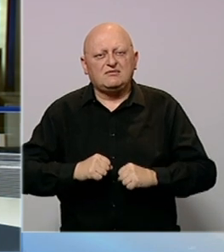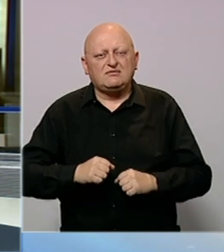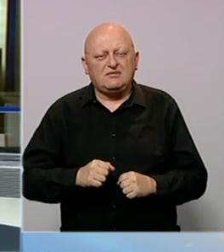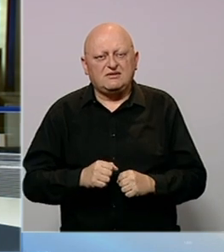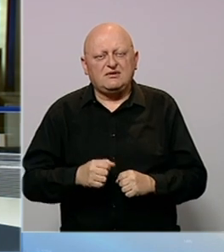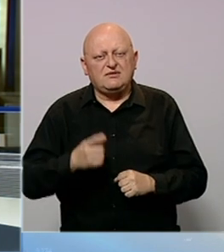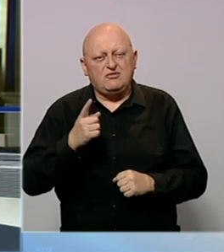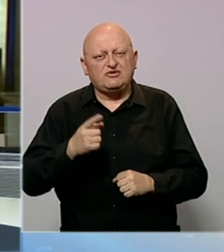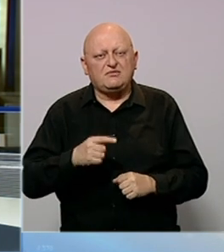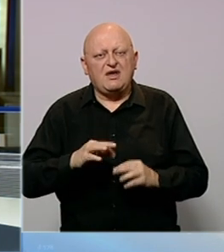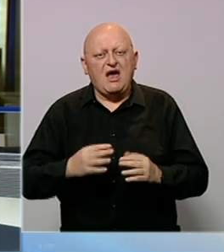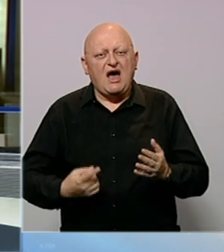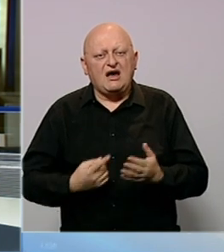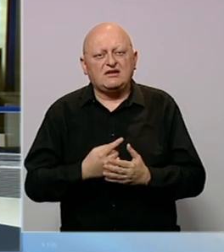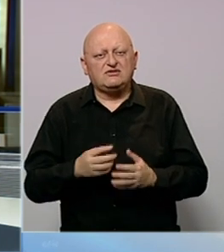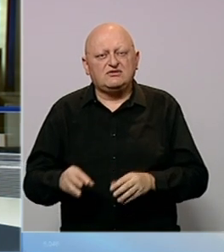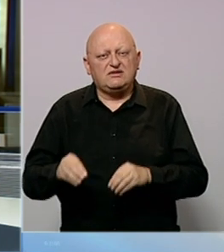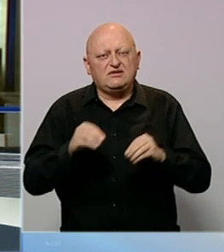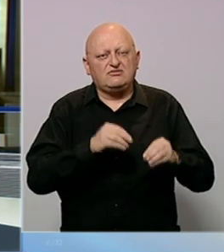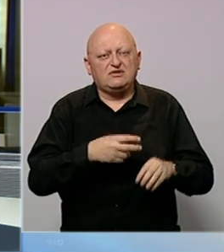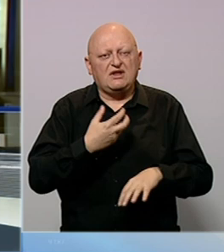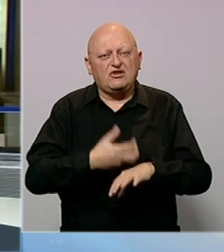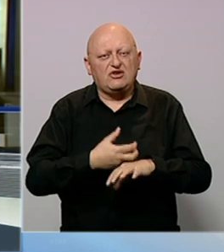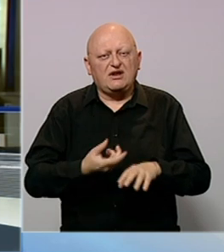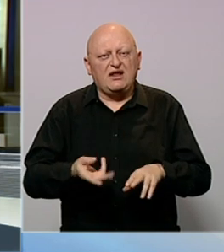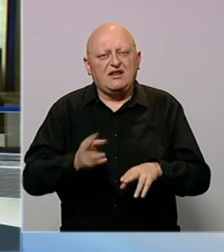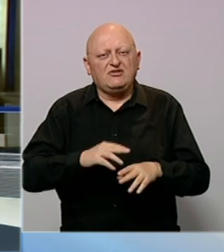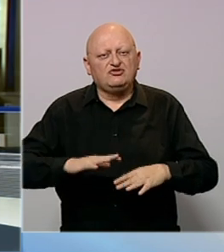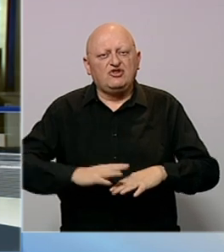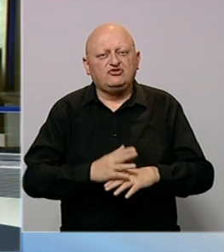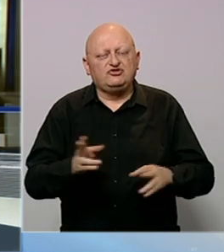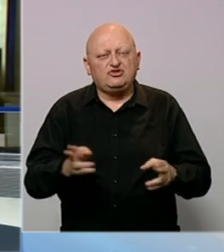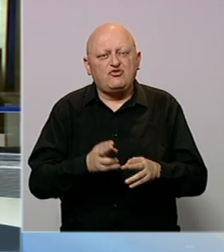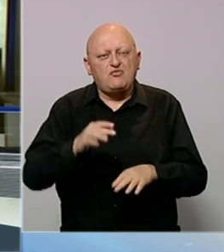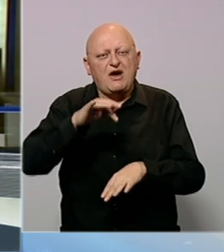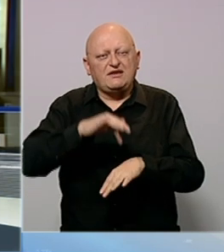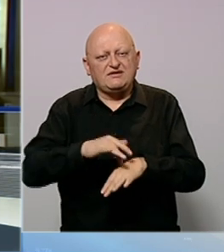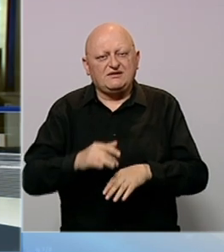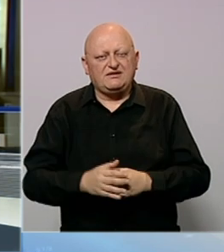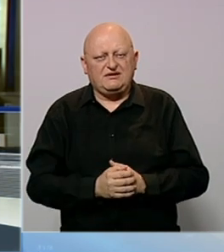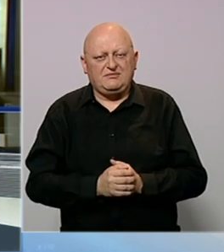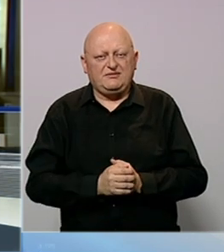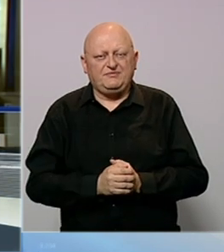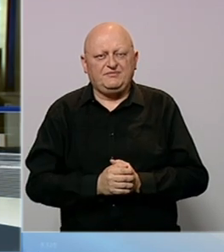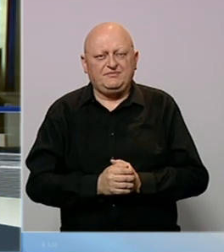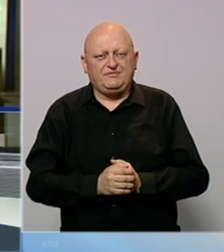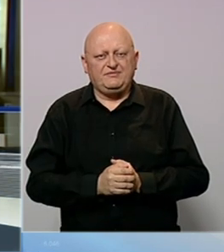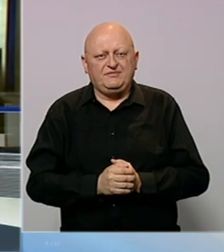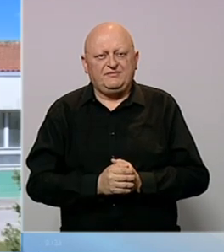odlaze mladi i sposobni, a posljedice egzodusa ljekara najviše se osjećaju u manjim sredinama.